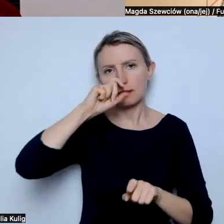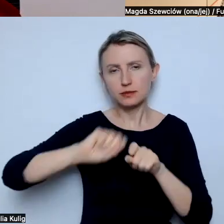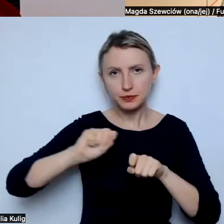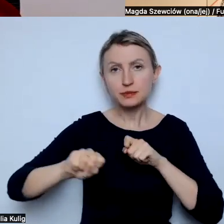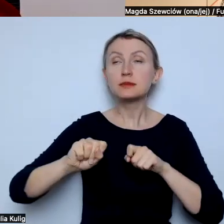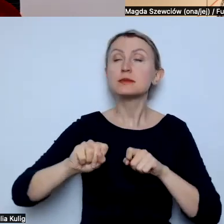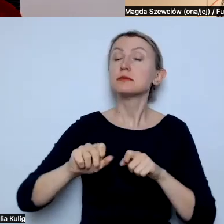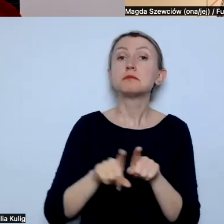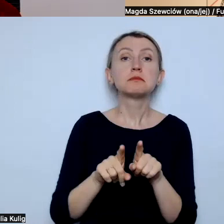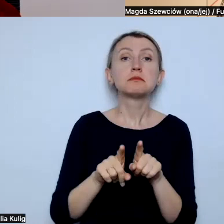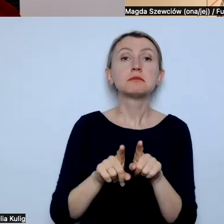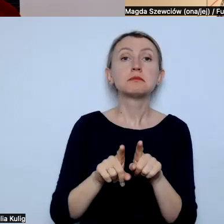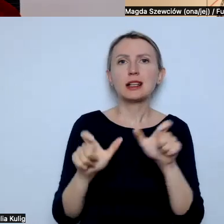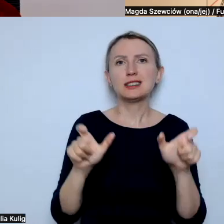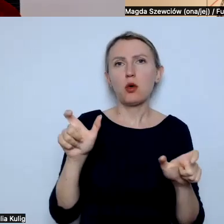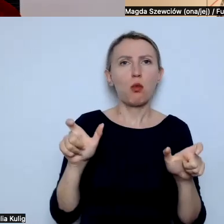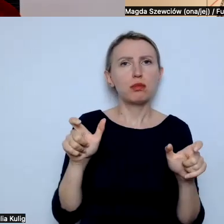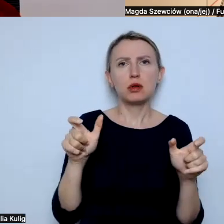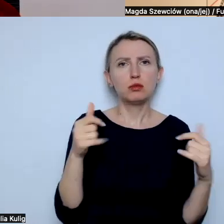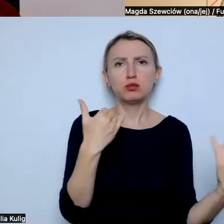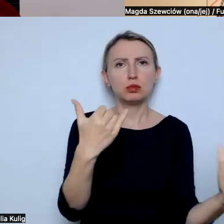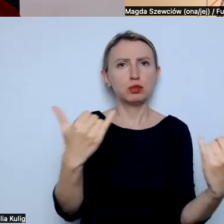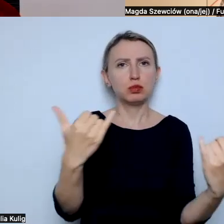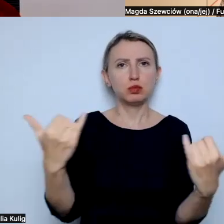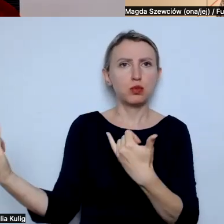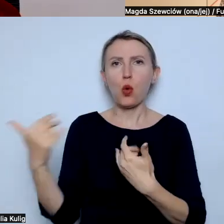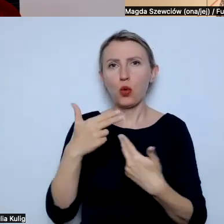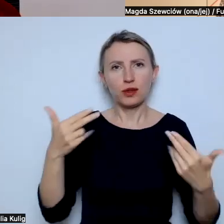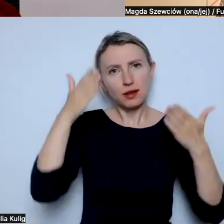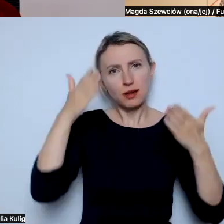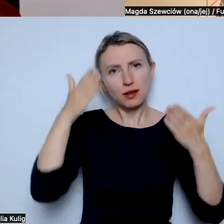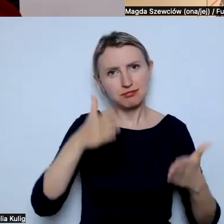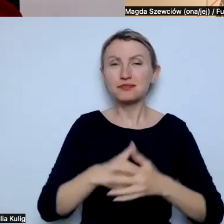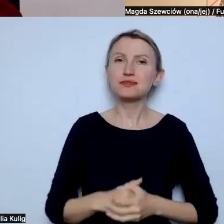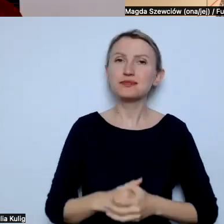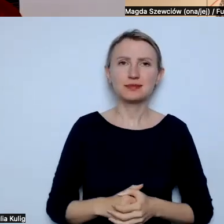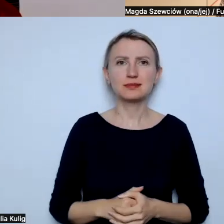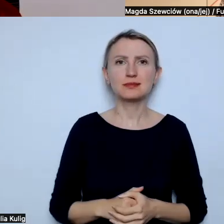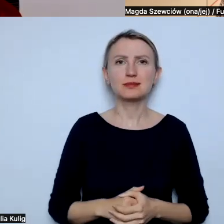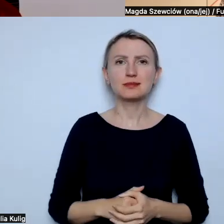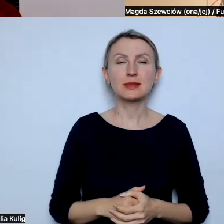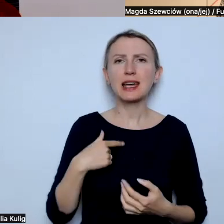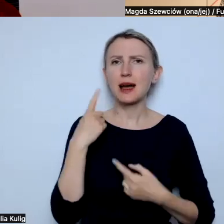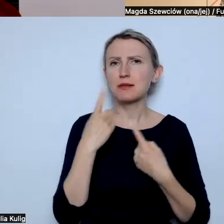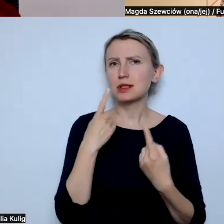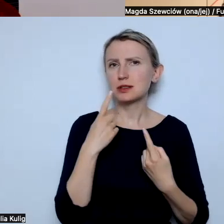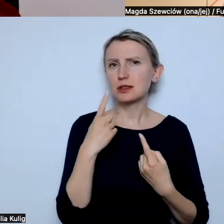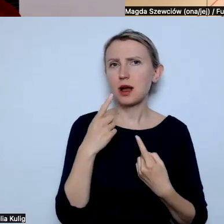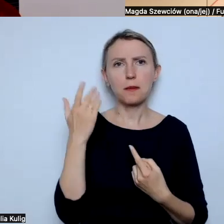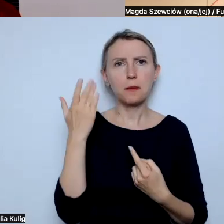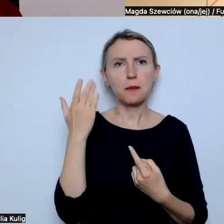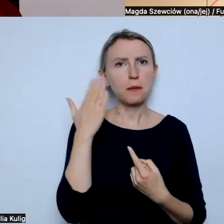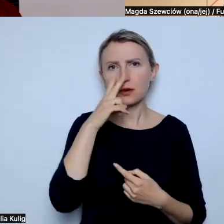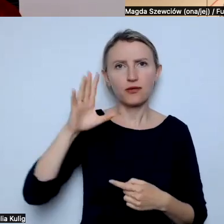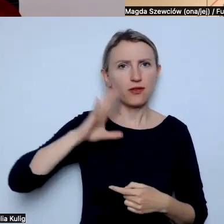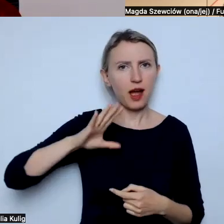indywidualne, które się tematem zajmują. Ja myślę sobie, że bardzo doceniam to,